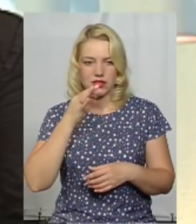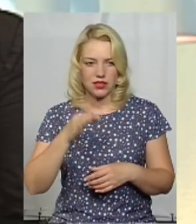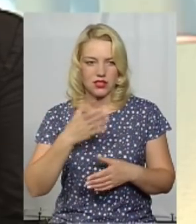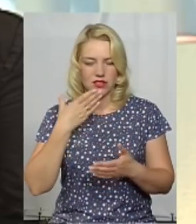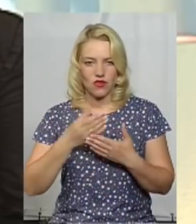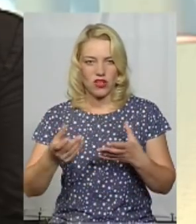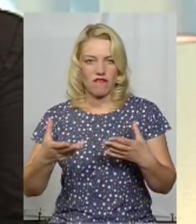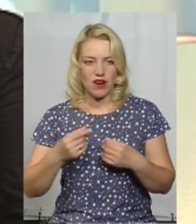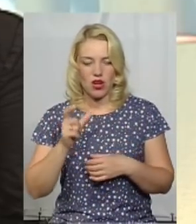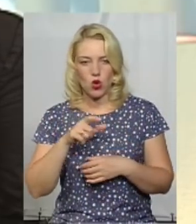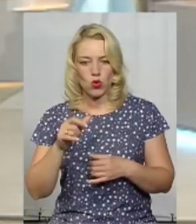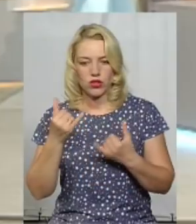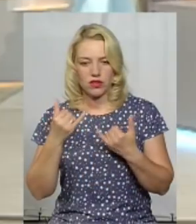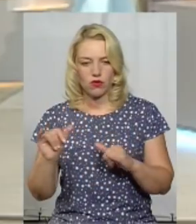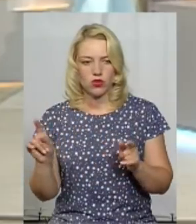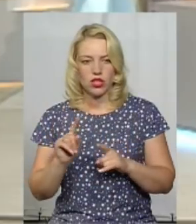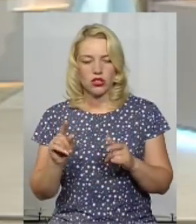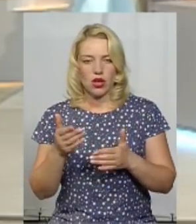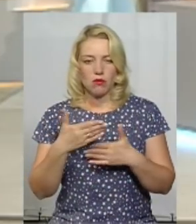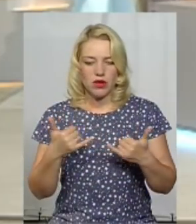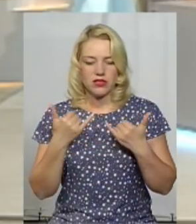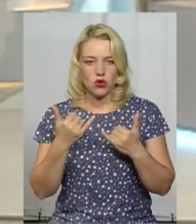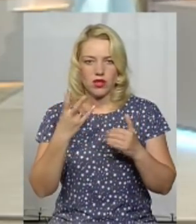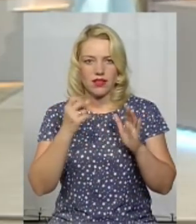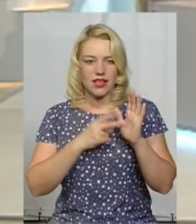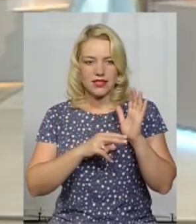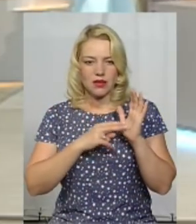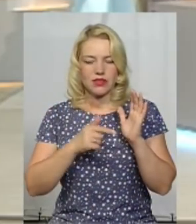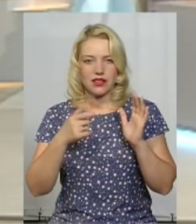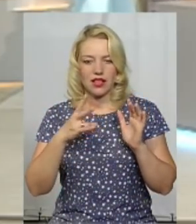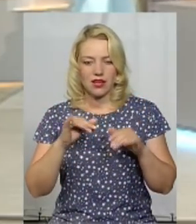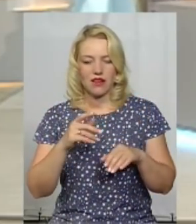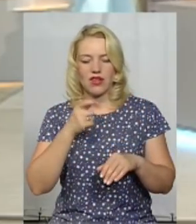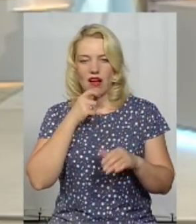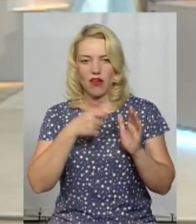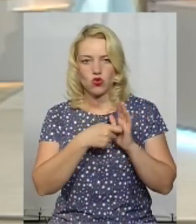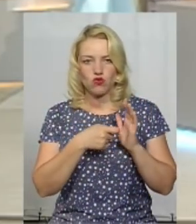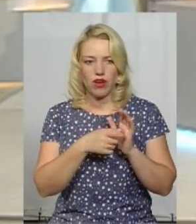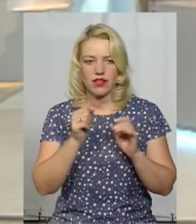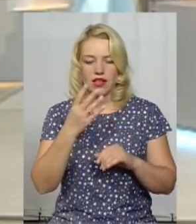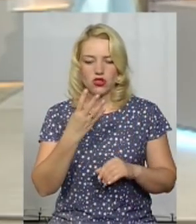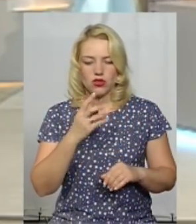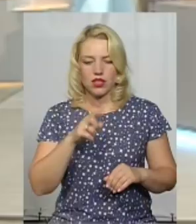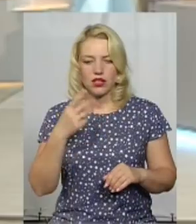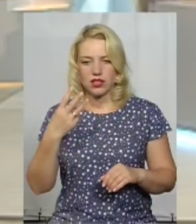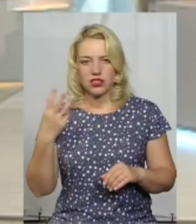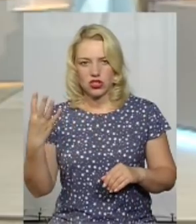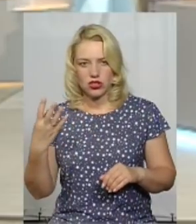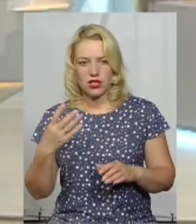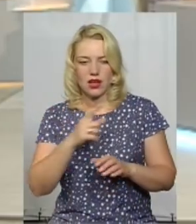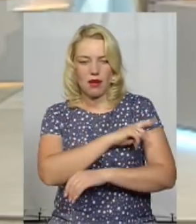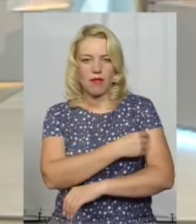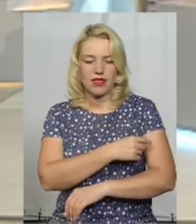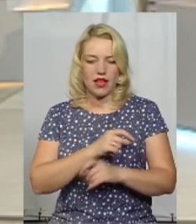враження. І люди дивуються, що ми сьогодні на 70 гривень харчування і 4 гривні 34 копійки медикаменти,